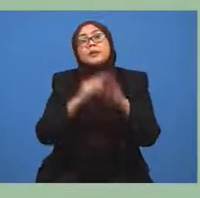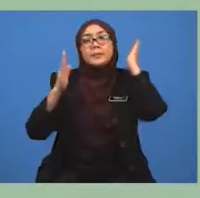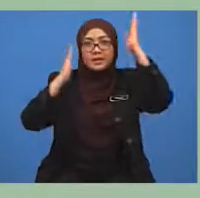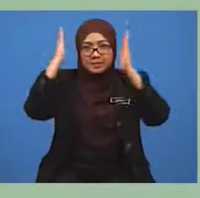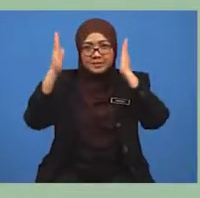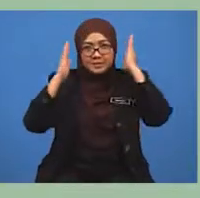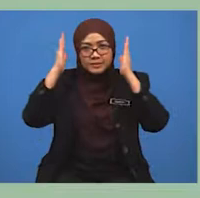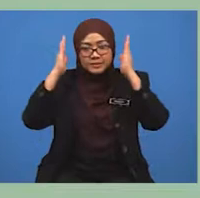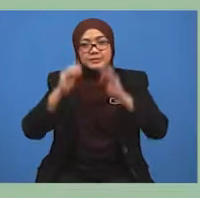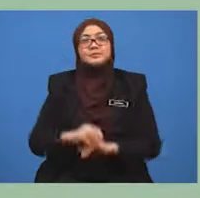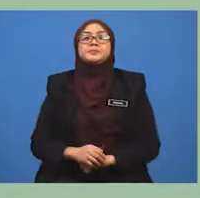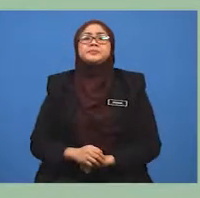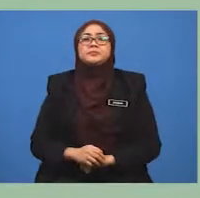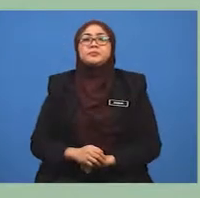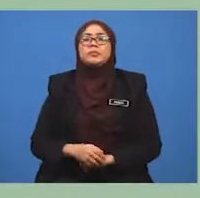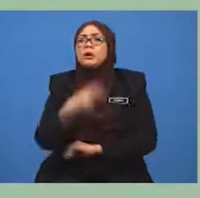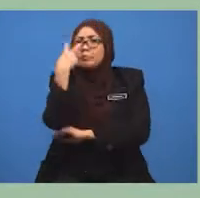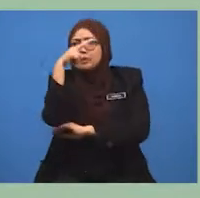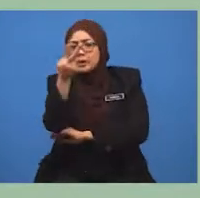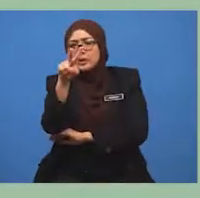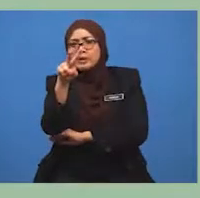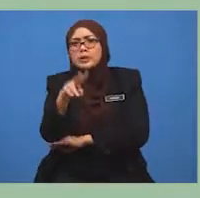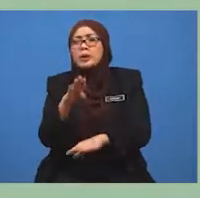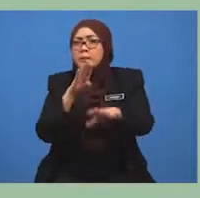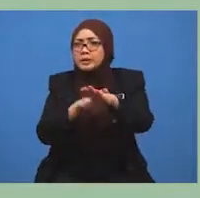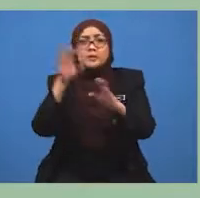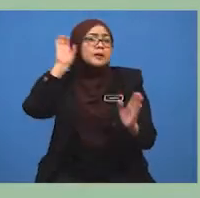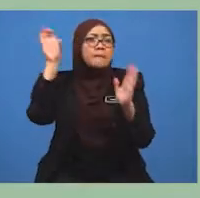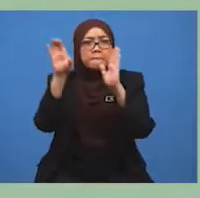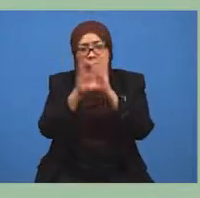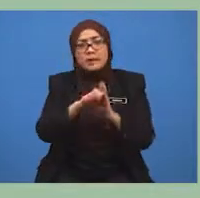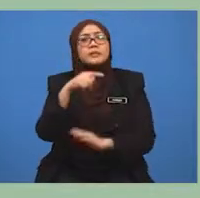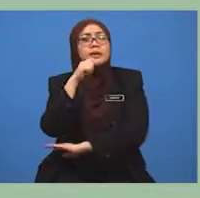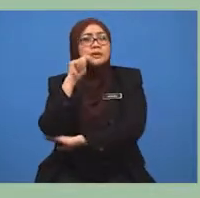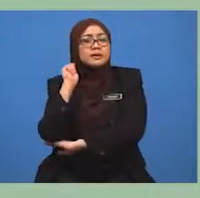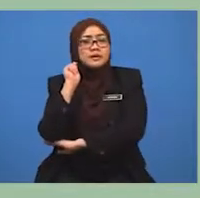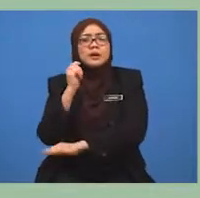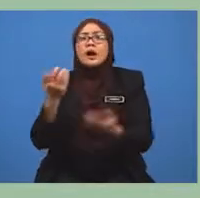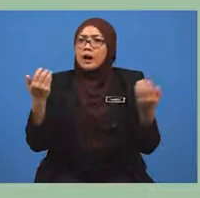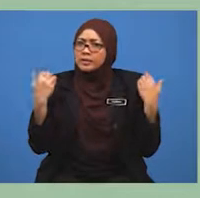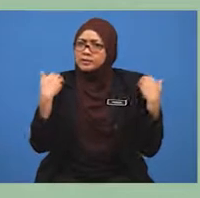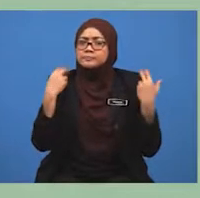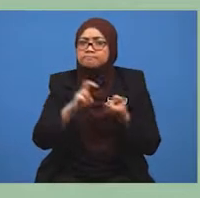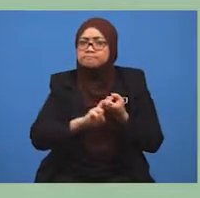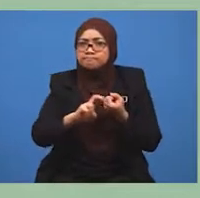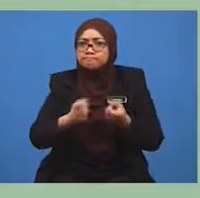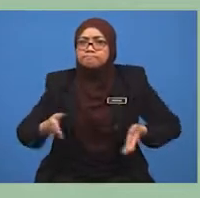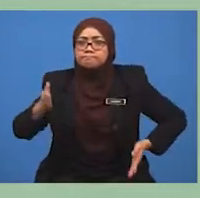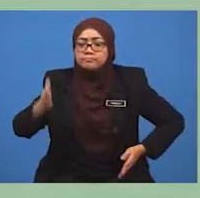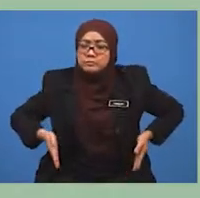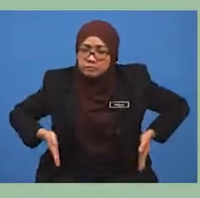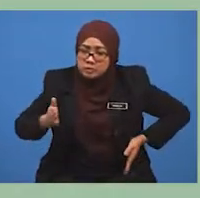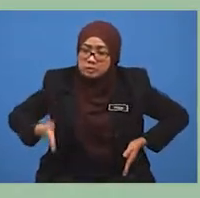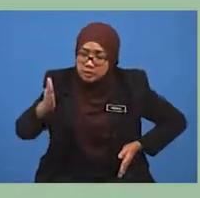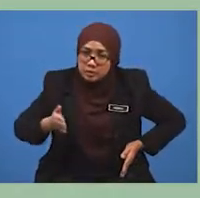-murid sekalian, berdasarkan peta tersebut, terdapat landasan kereta api utama